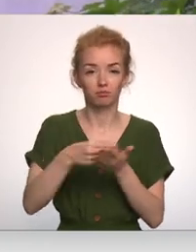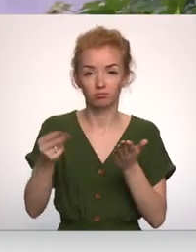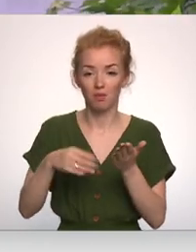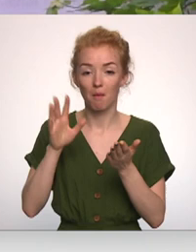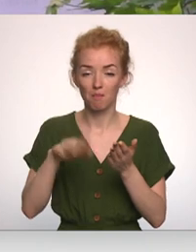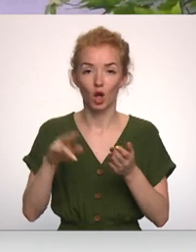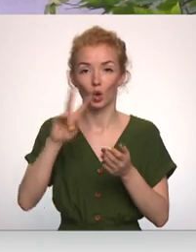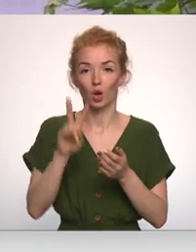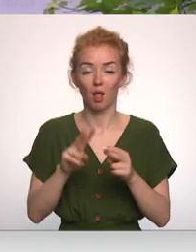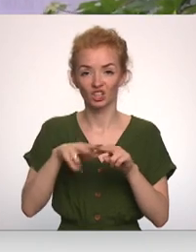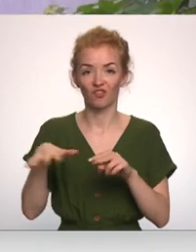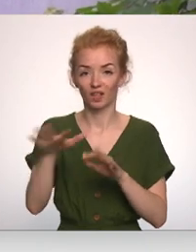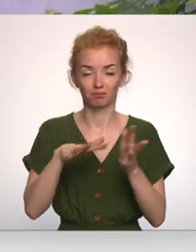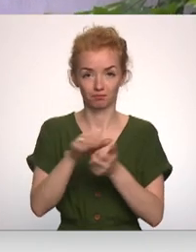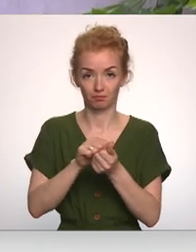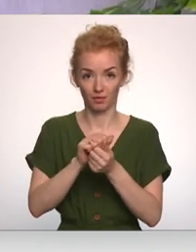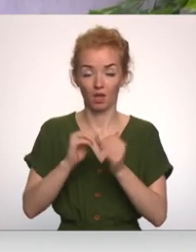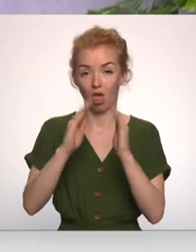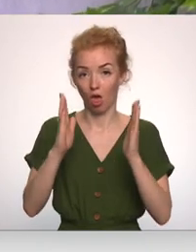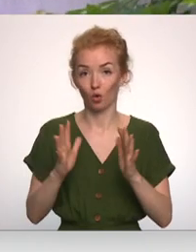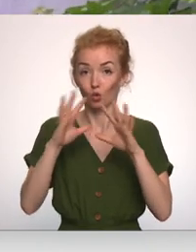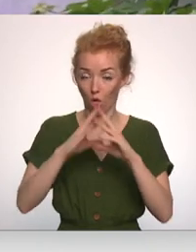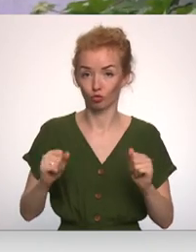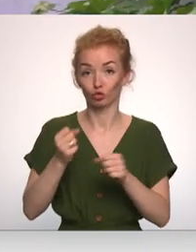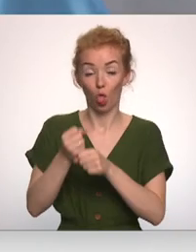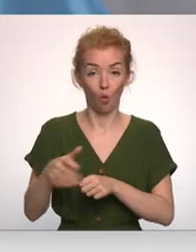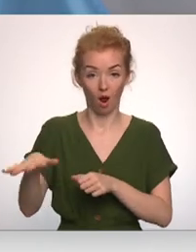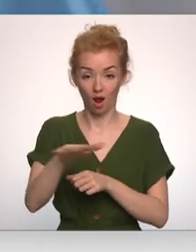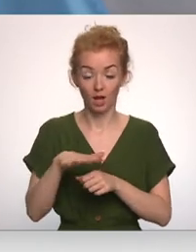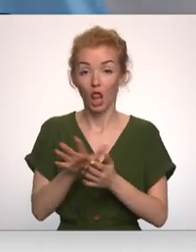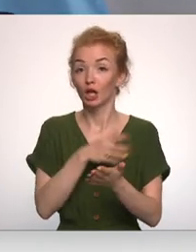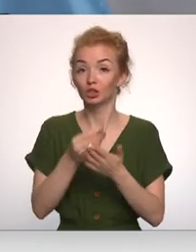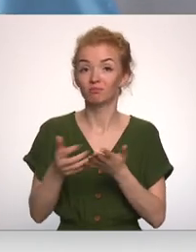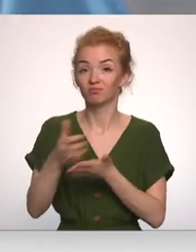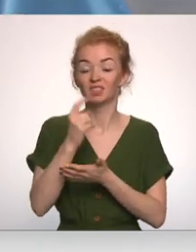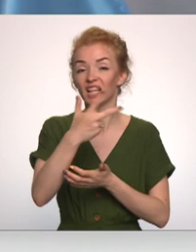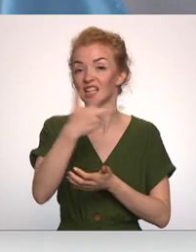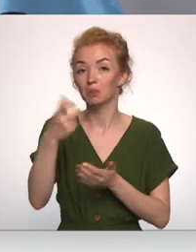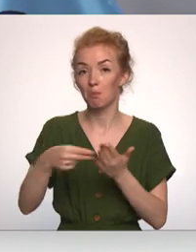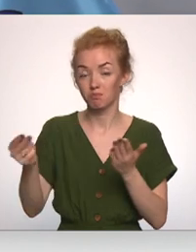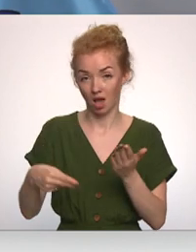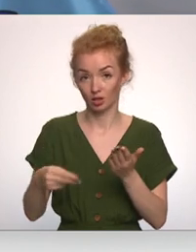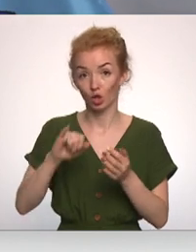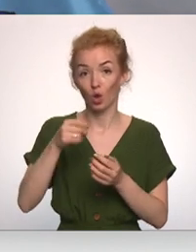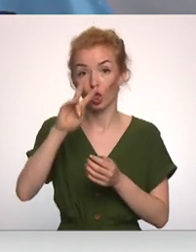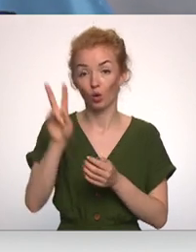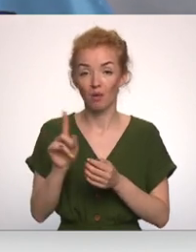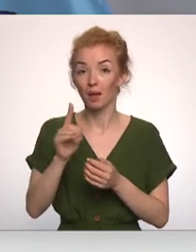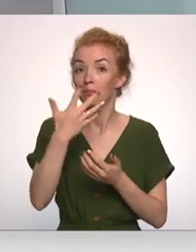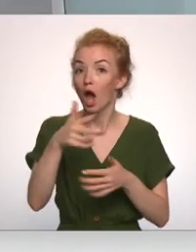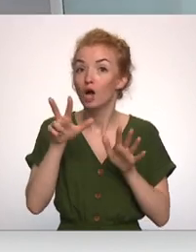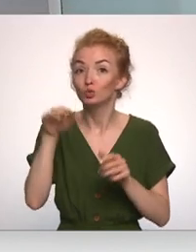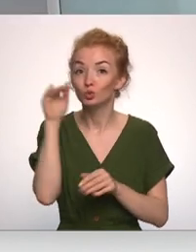jūrmalas vidi degardējošo un bīstamo graustu no jaukšanas lokā. Līdz šim brīdim savākt vien 300 paraksti, zinot, ka jūrmalā ir ap 58